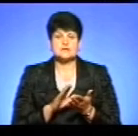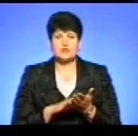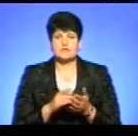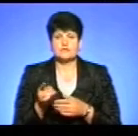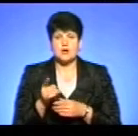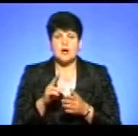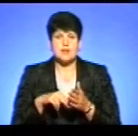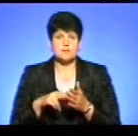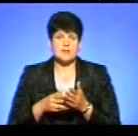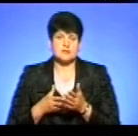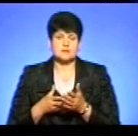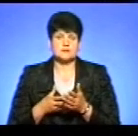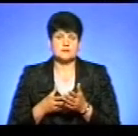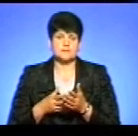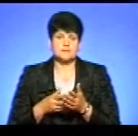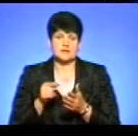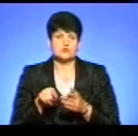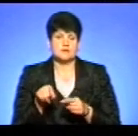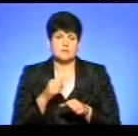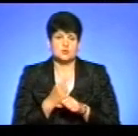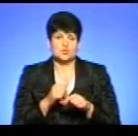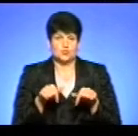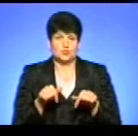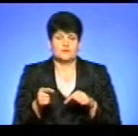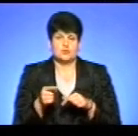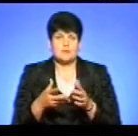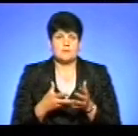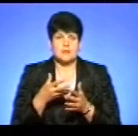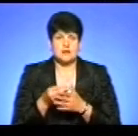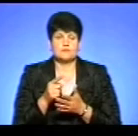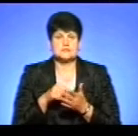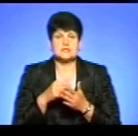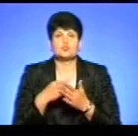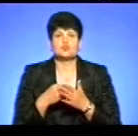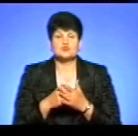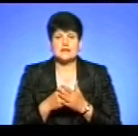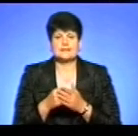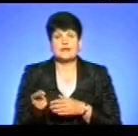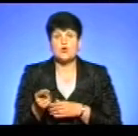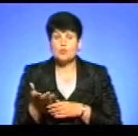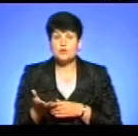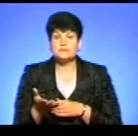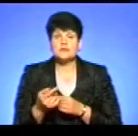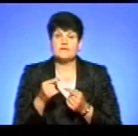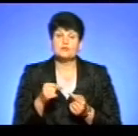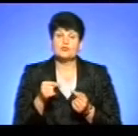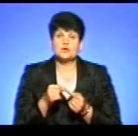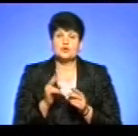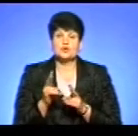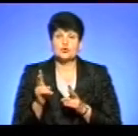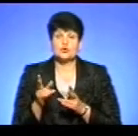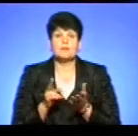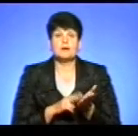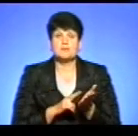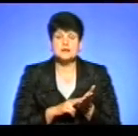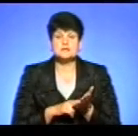але податки за те, що вони працюють тут, в Тернополі, платяться у міський бюджет Тернополя. Відповідно, ніхто, де вони